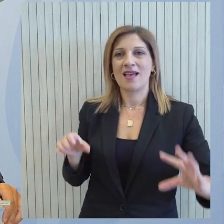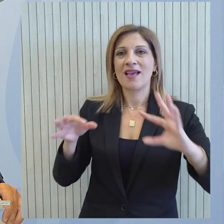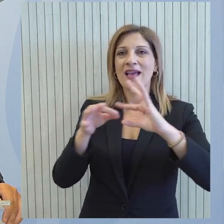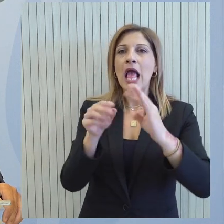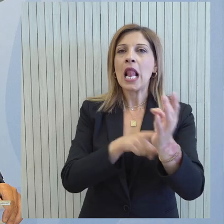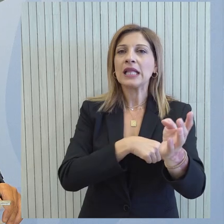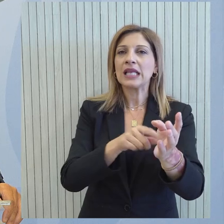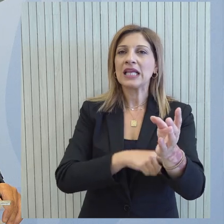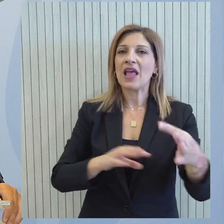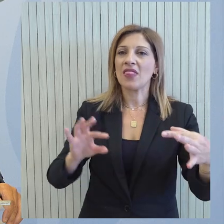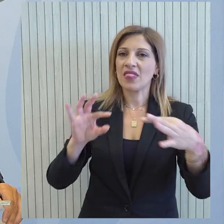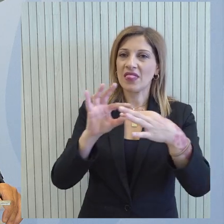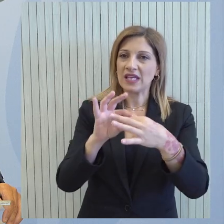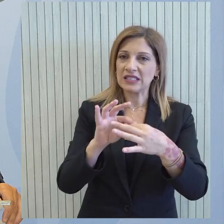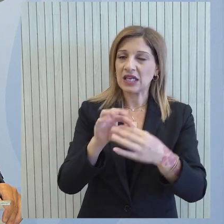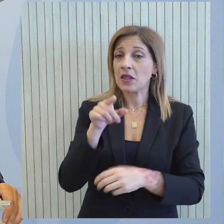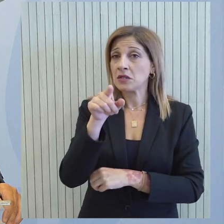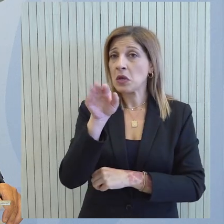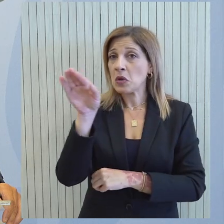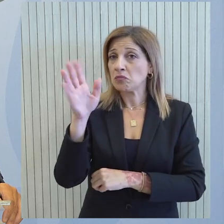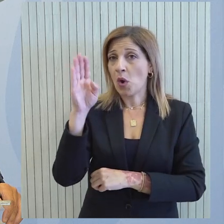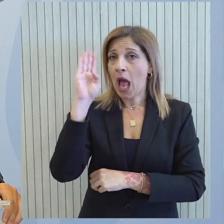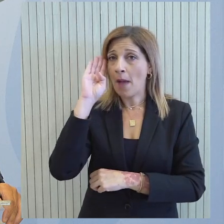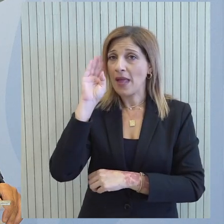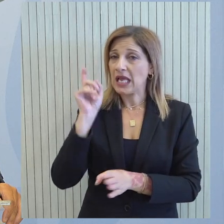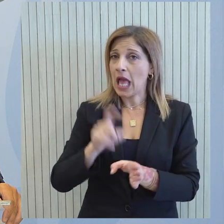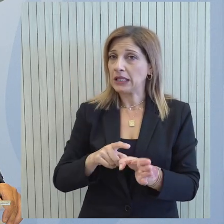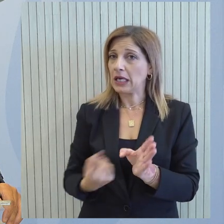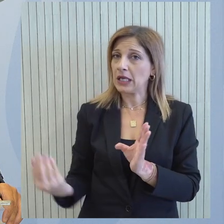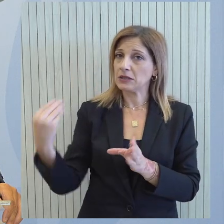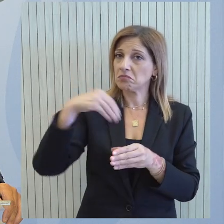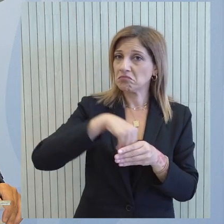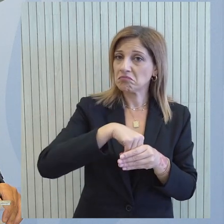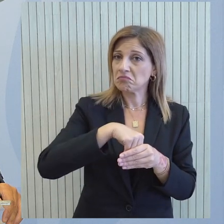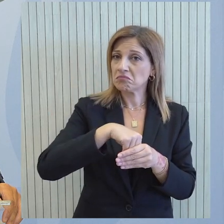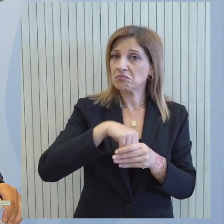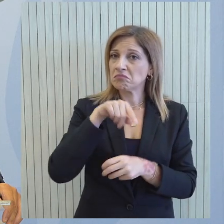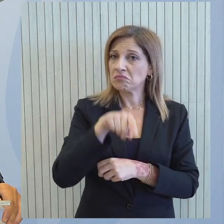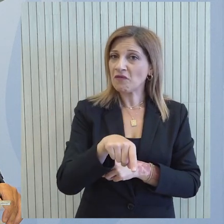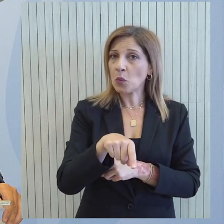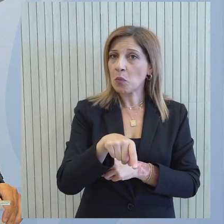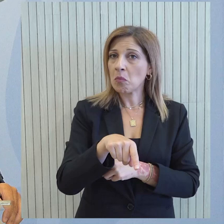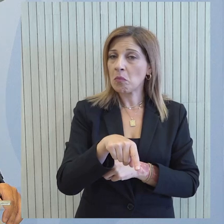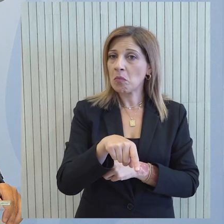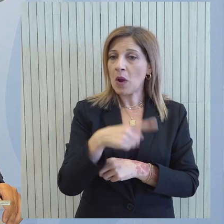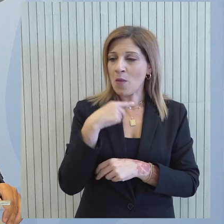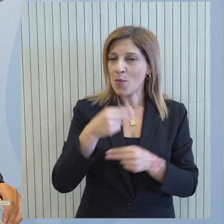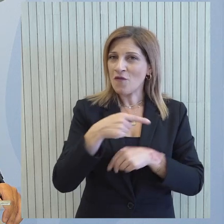το συνεργασία της ηλεκτρικής διάστηριξης Αρχή προοπτική για ενεργοτική και αμερικανικών εταιριών σε αυτό το έργο